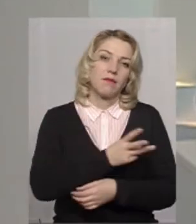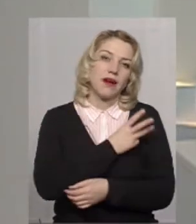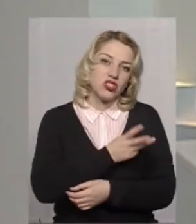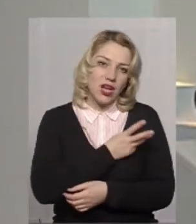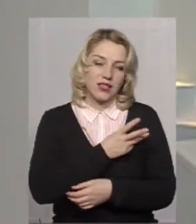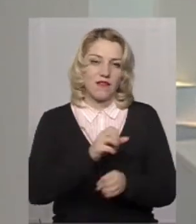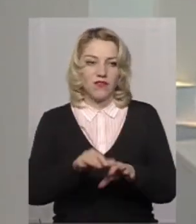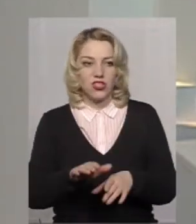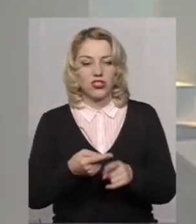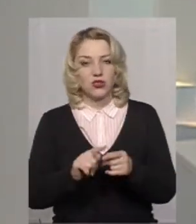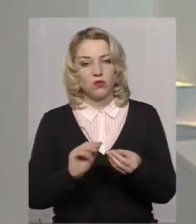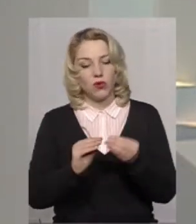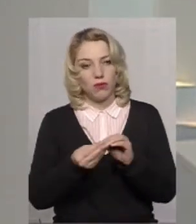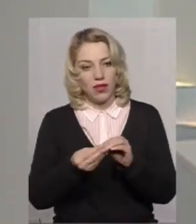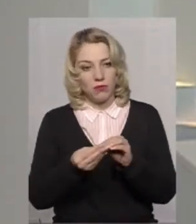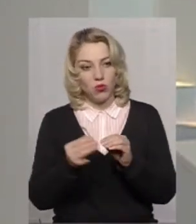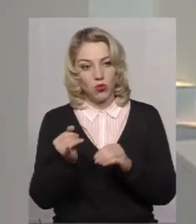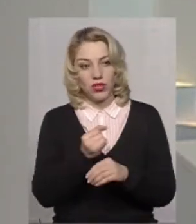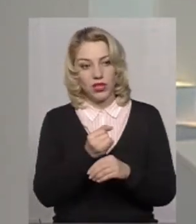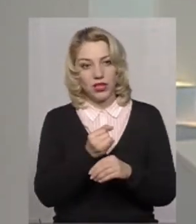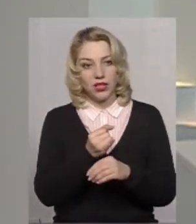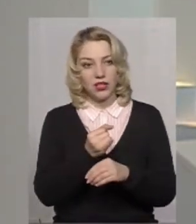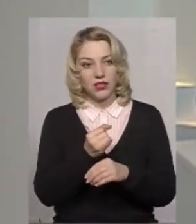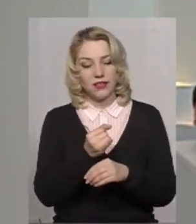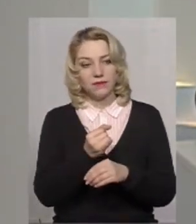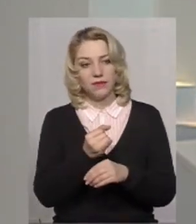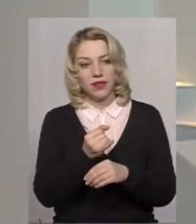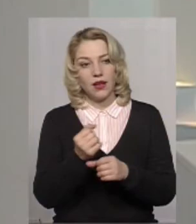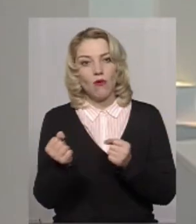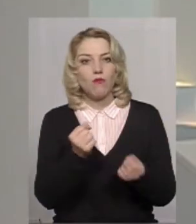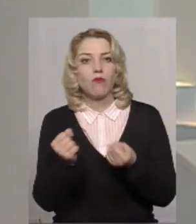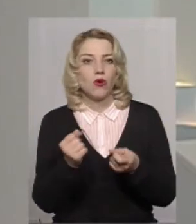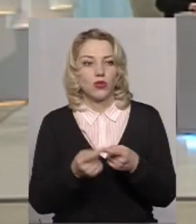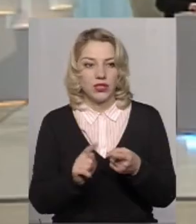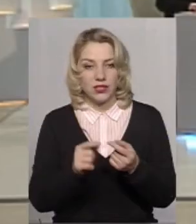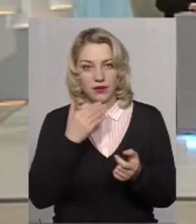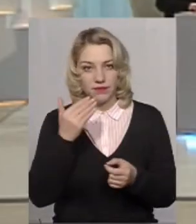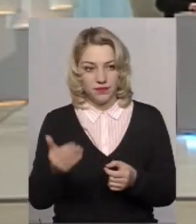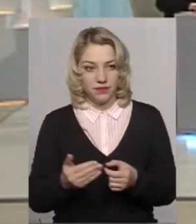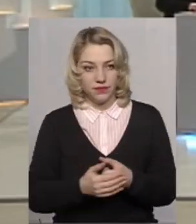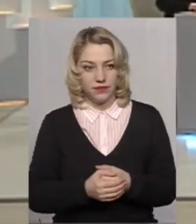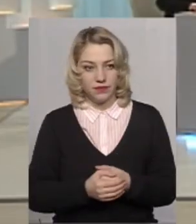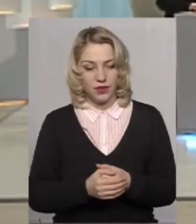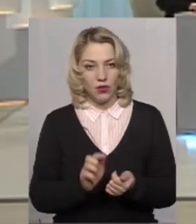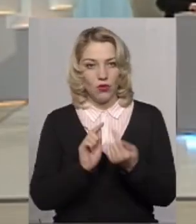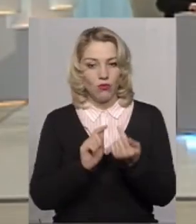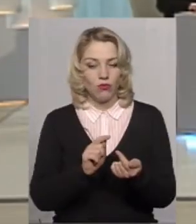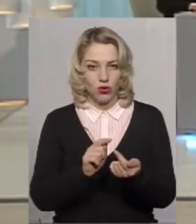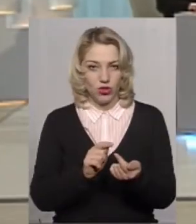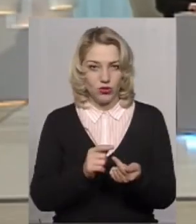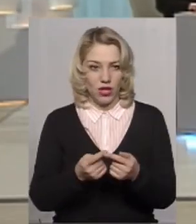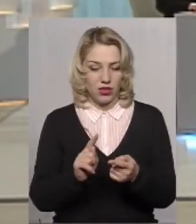вирішити цю проблему і побороти це, протистояти